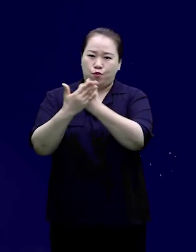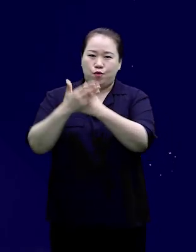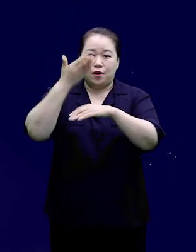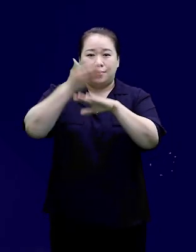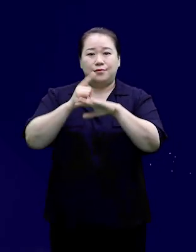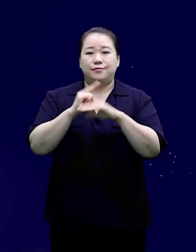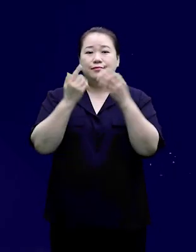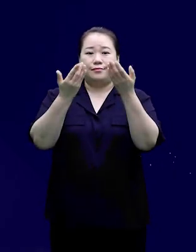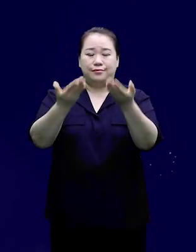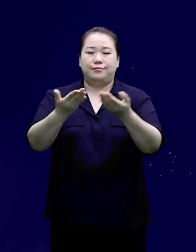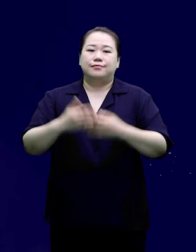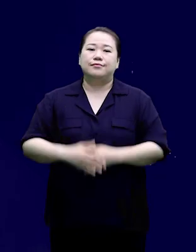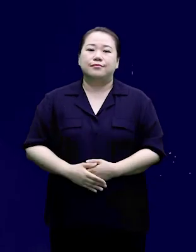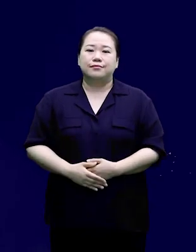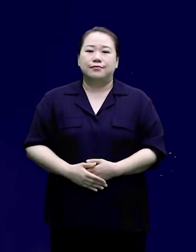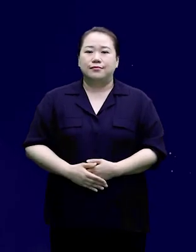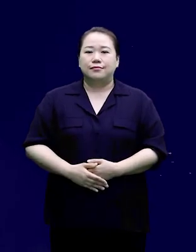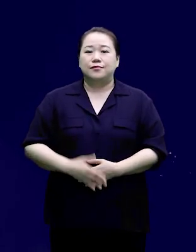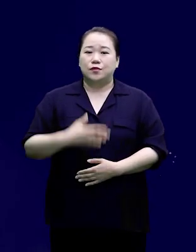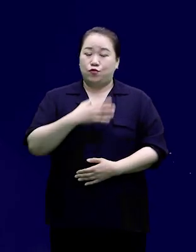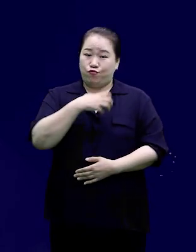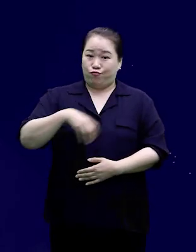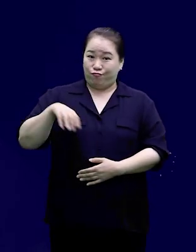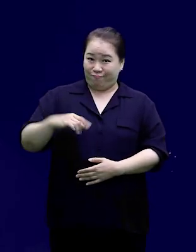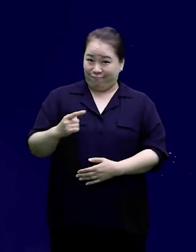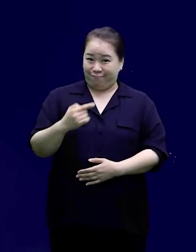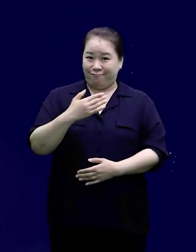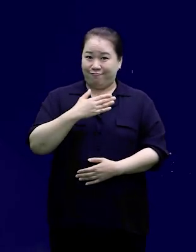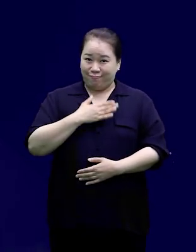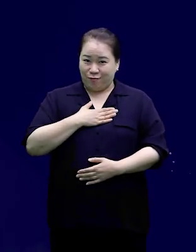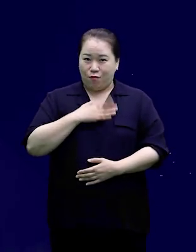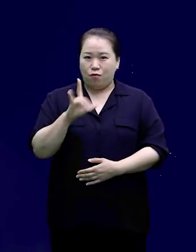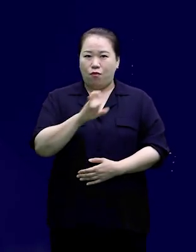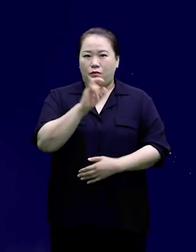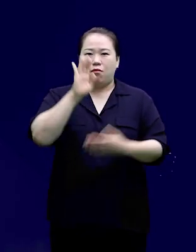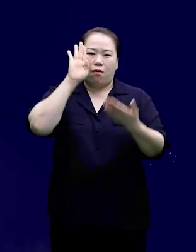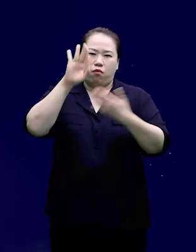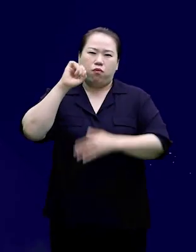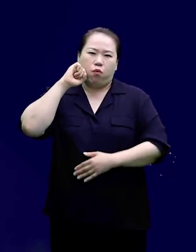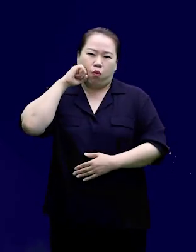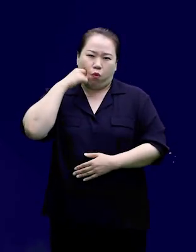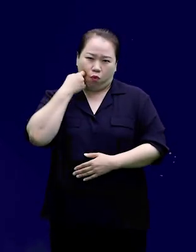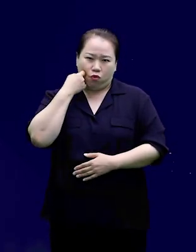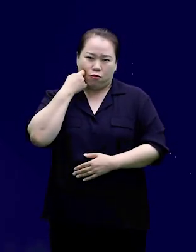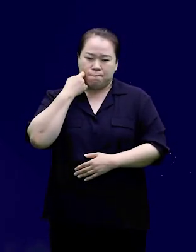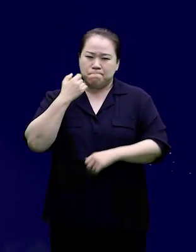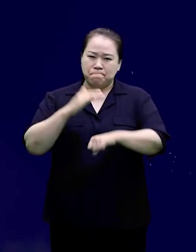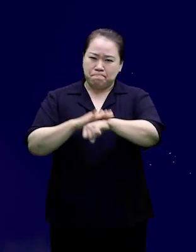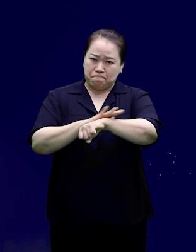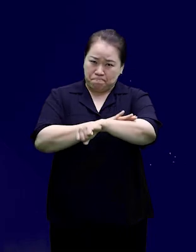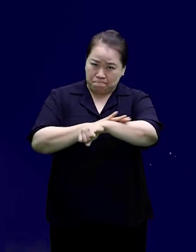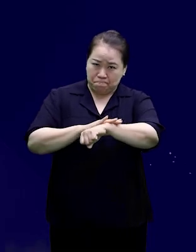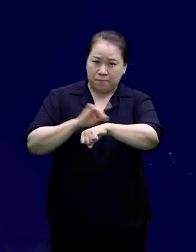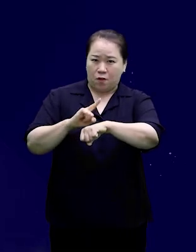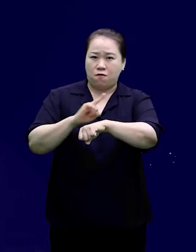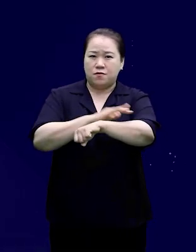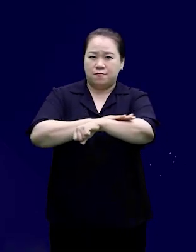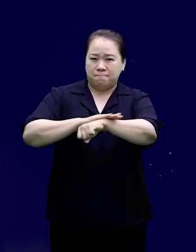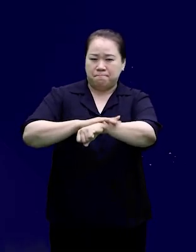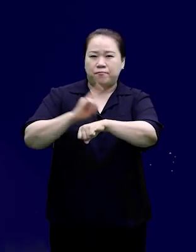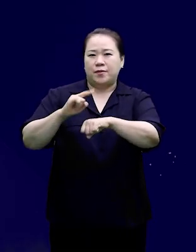감사드립니다. 구청장인 더는 코로나19의 어려움을 슬기롭게 해주신 우리